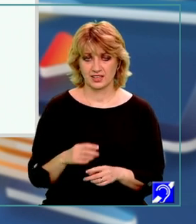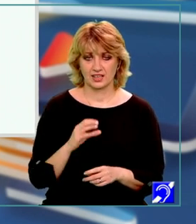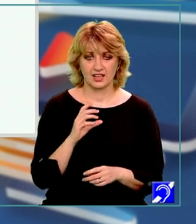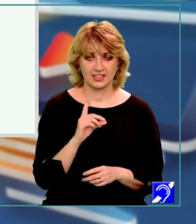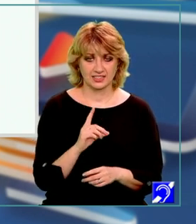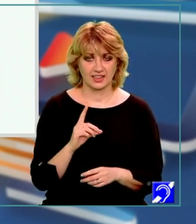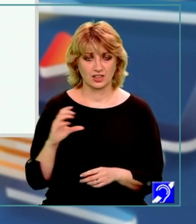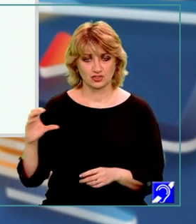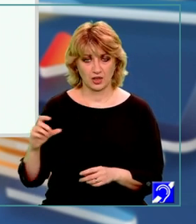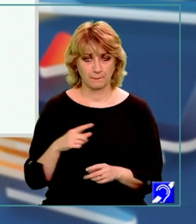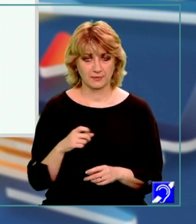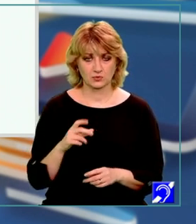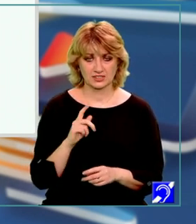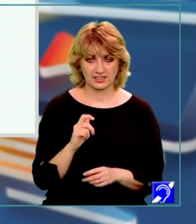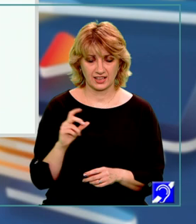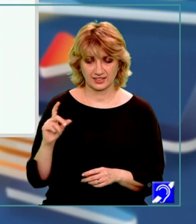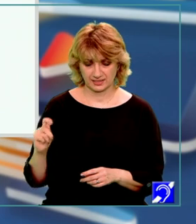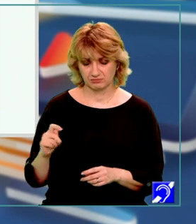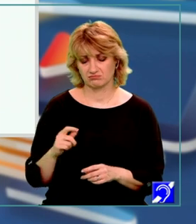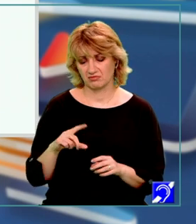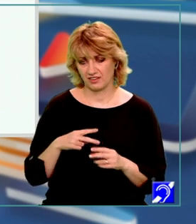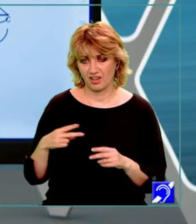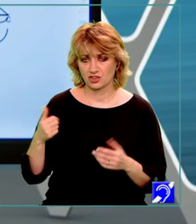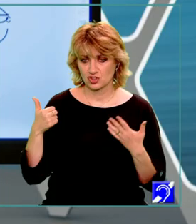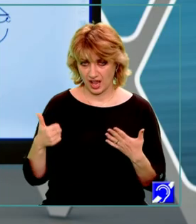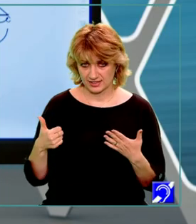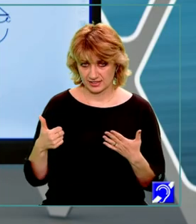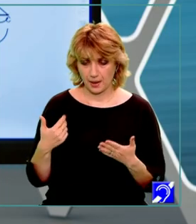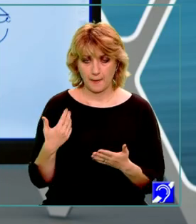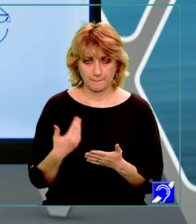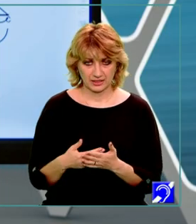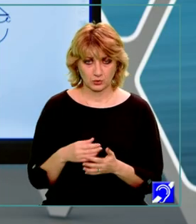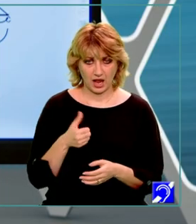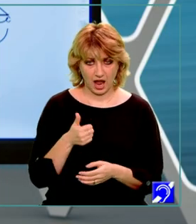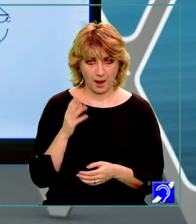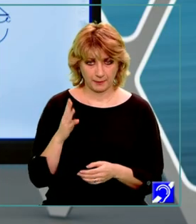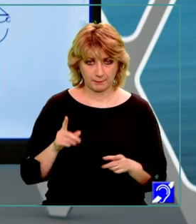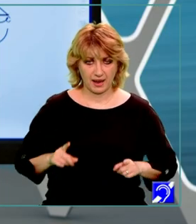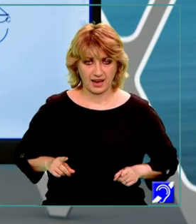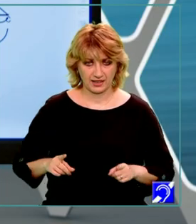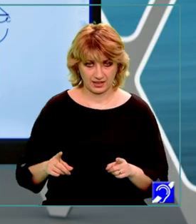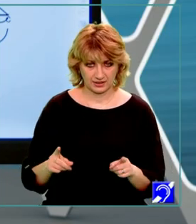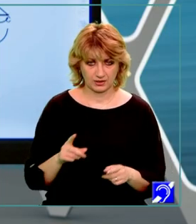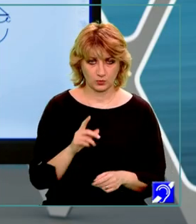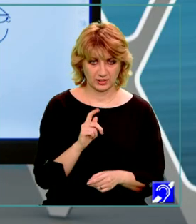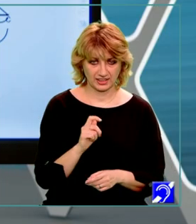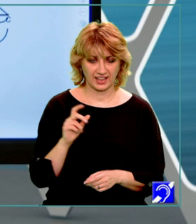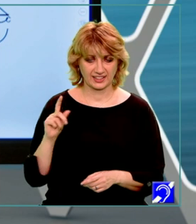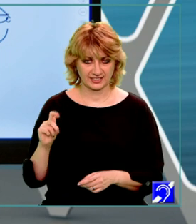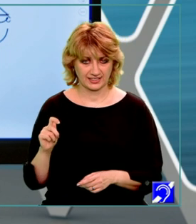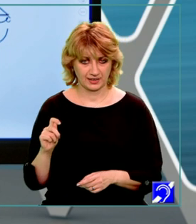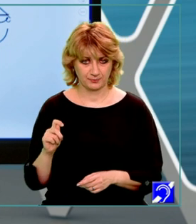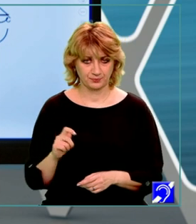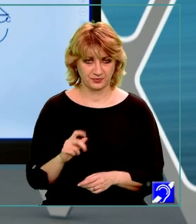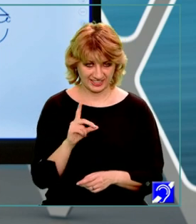TC adică este egal cu 6 și acum pentru că AB este paralelă cu TD înseamnă că triunghiul